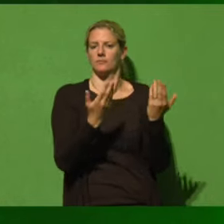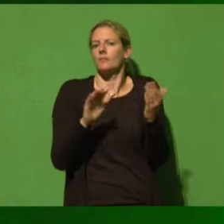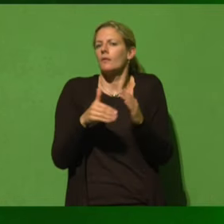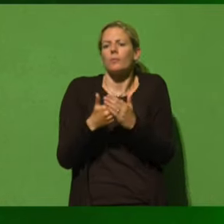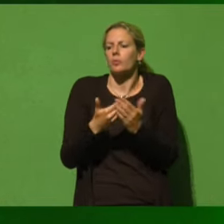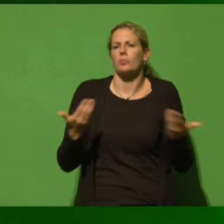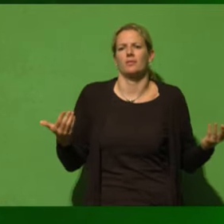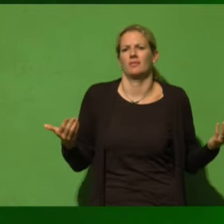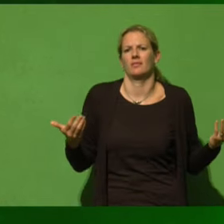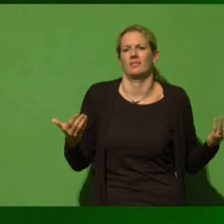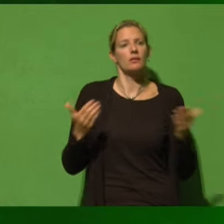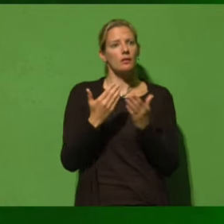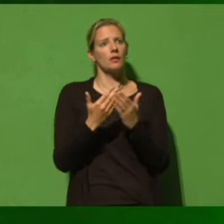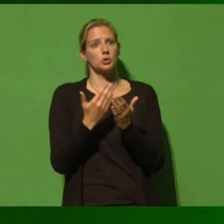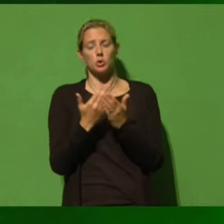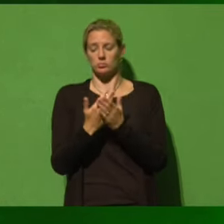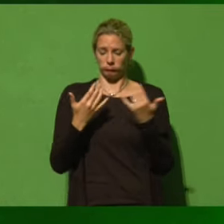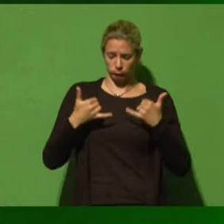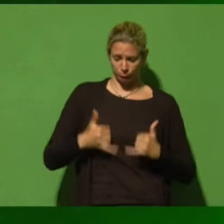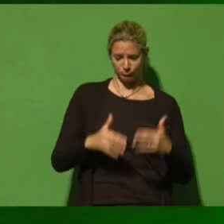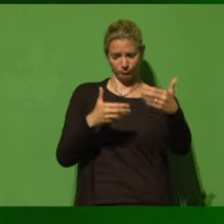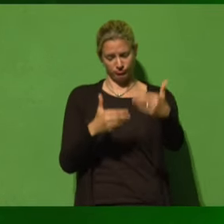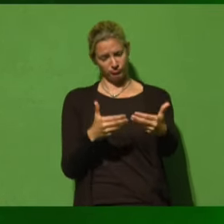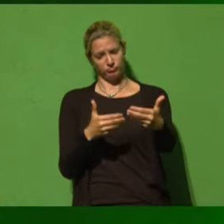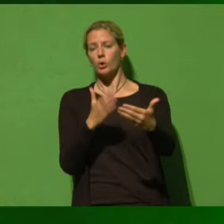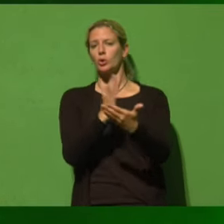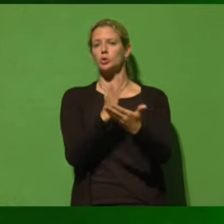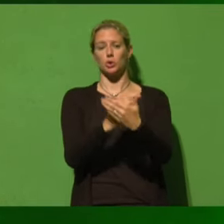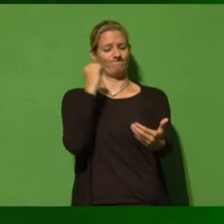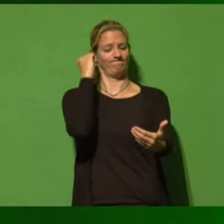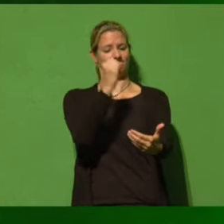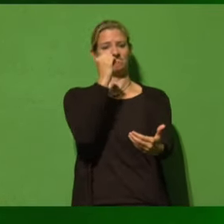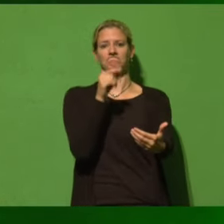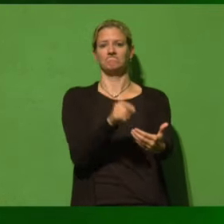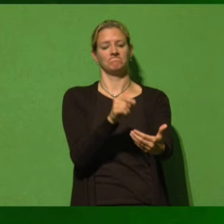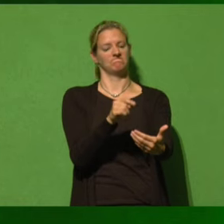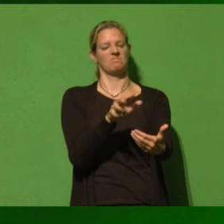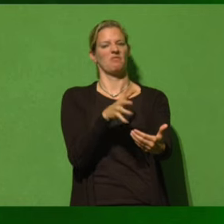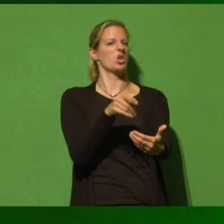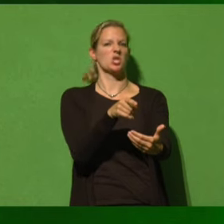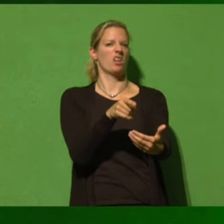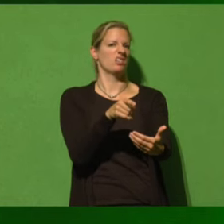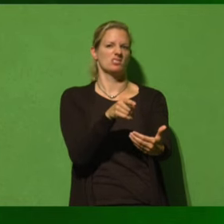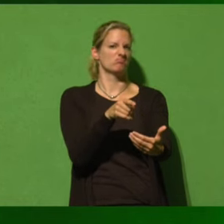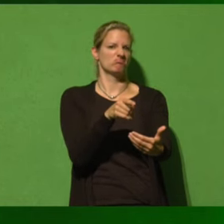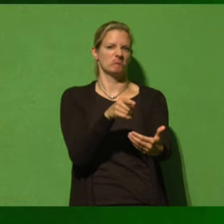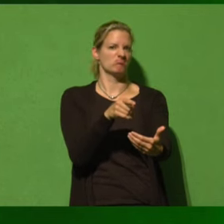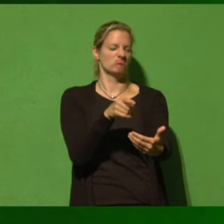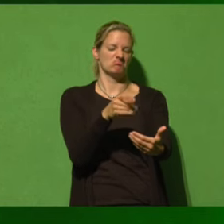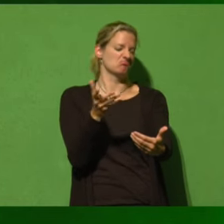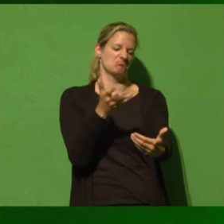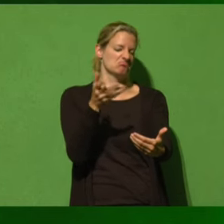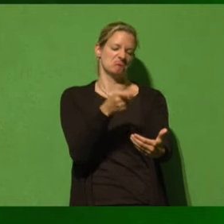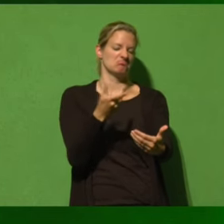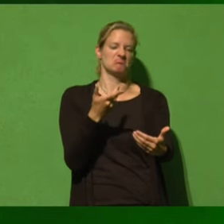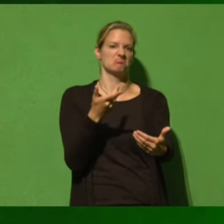als wenn von vornherein feststeht, wenn von vornherein feststeht, mit einer ganz hohen Wahrscheinlichkeit, welche Eltern du hast,